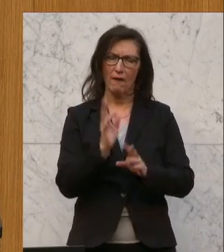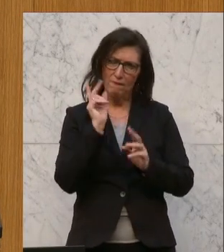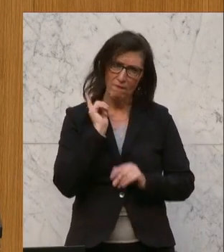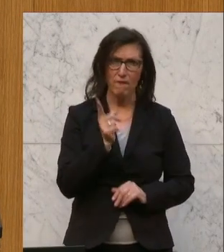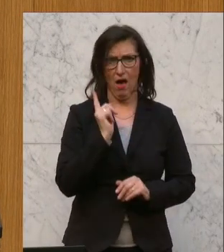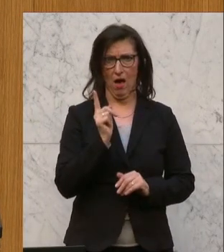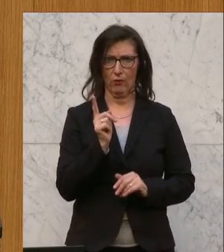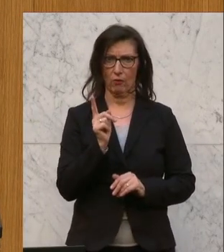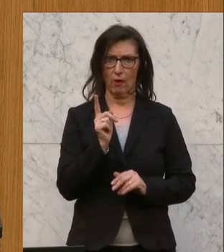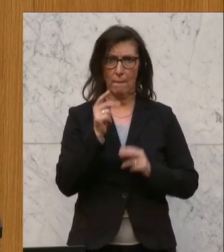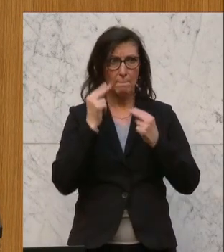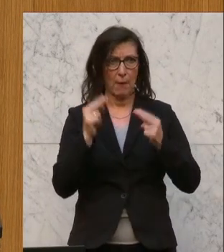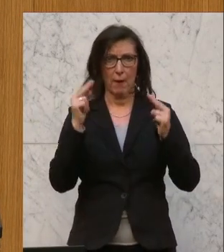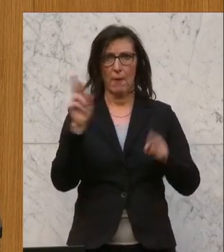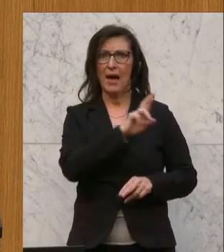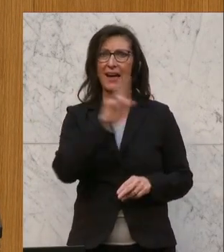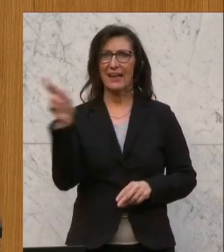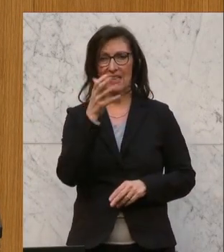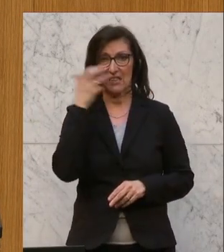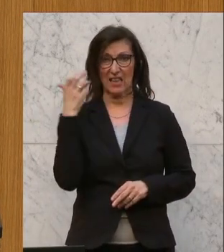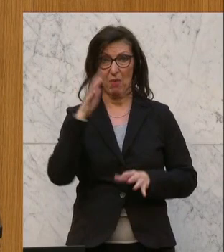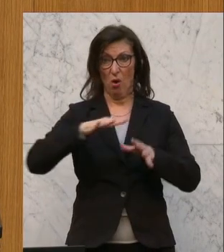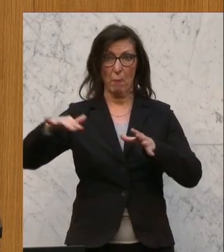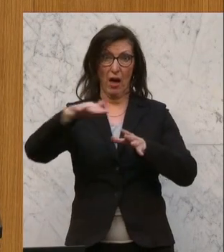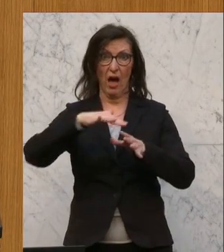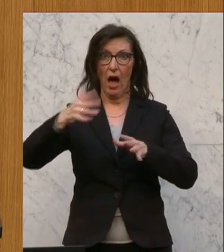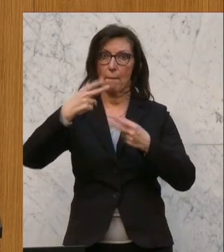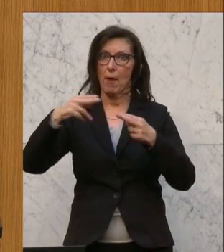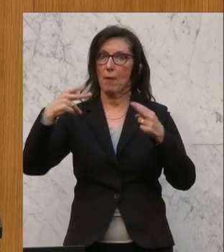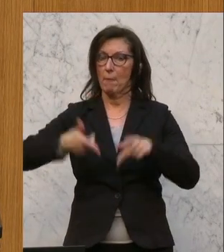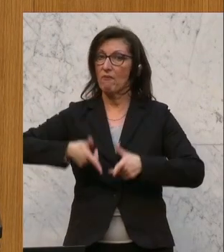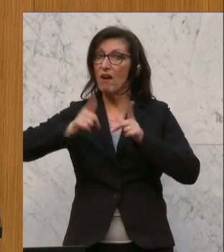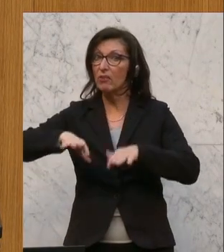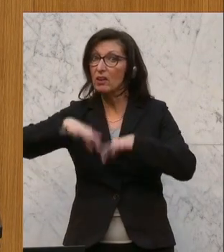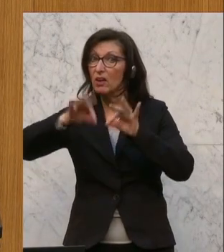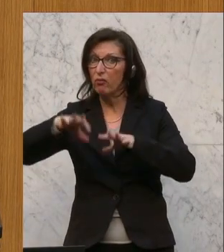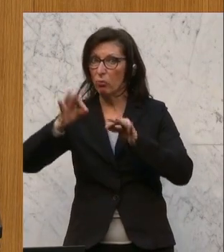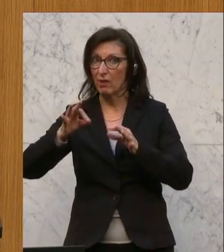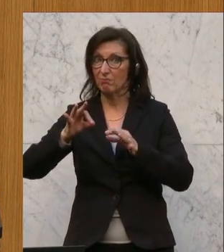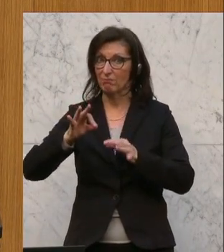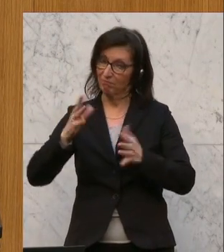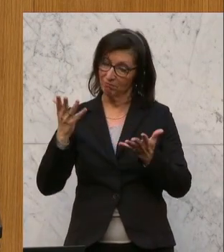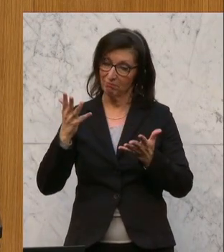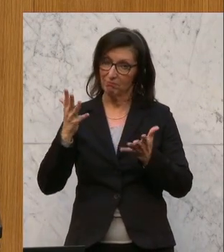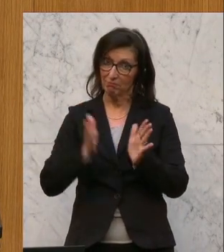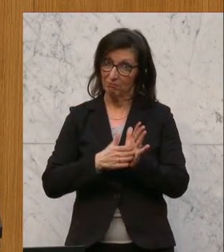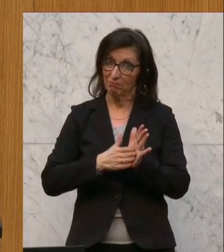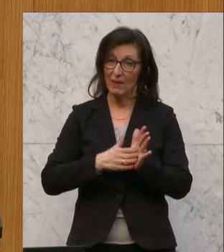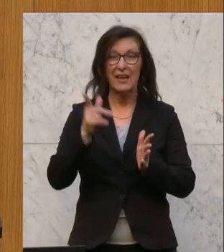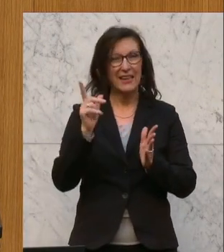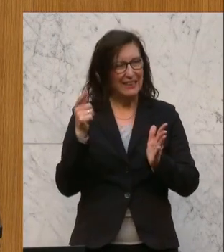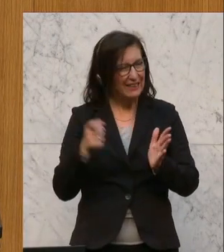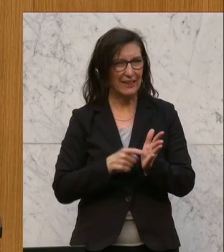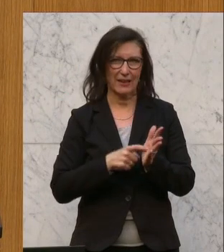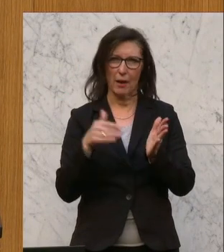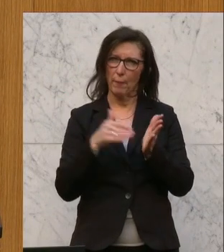die vielen Häufungen von Waffenfunden in der Szene unterstreichen diese Einschätzung. Es braucht also dringend